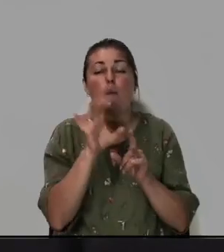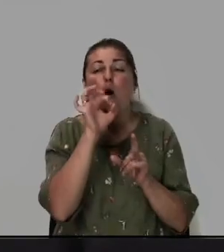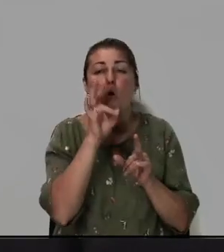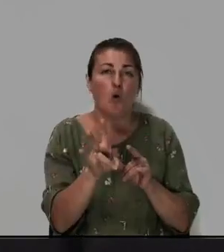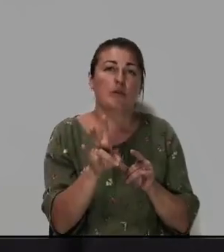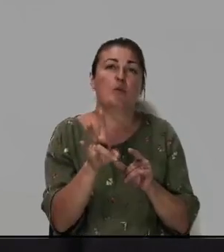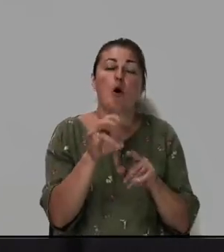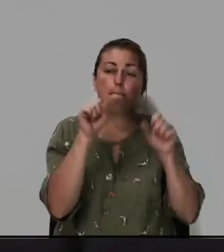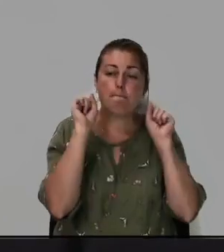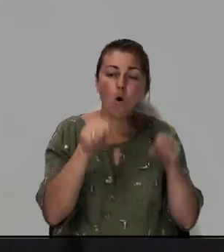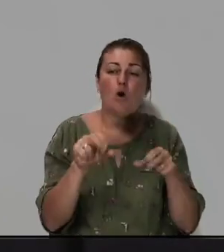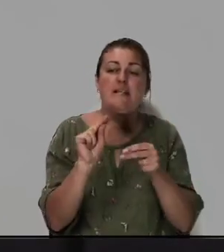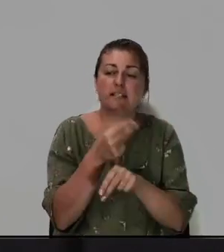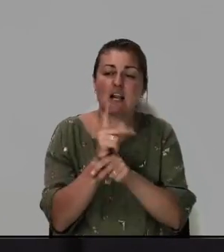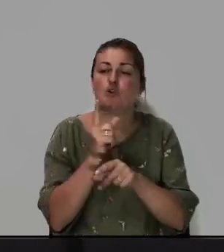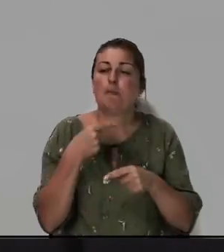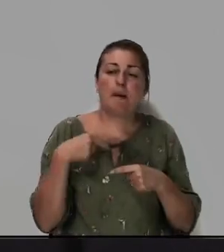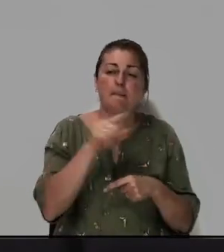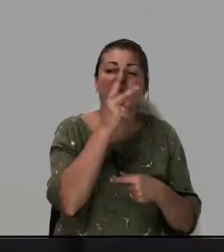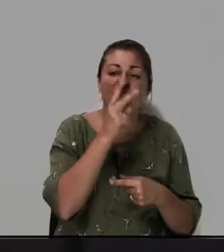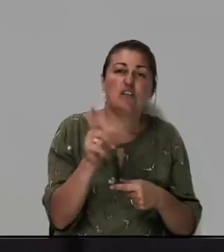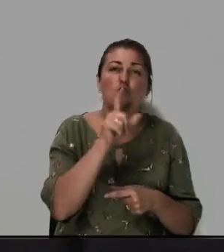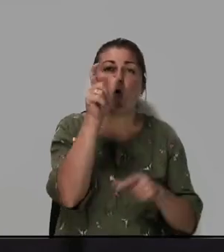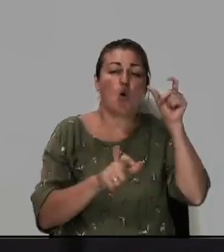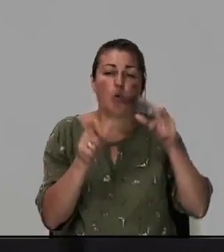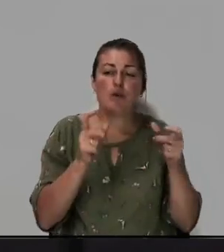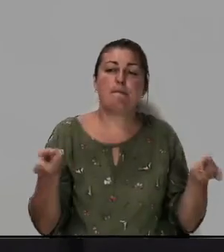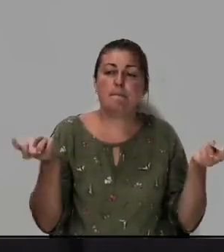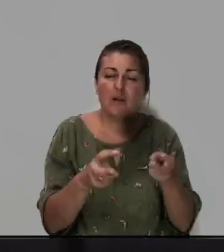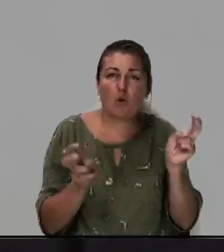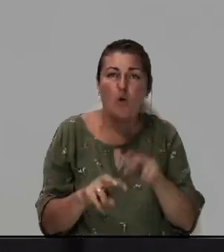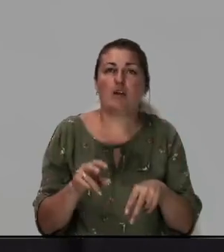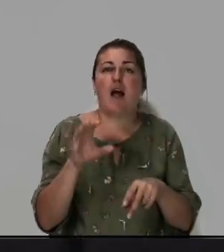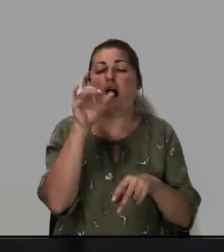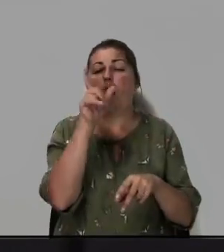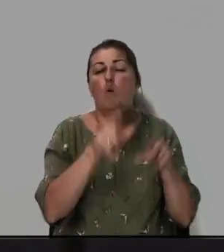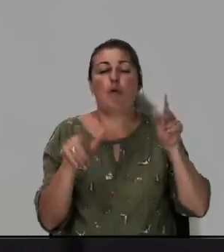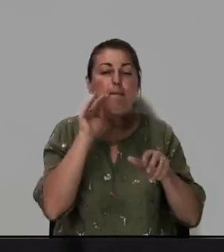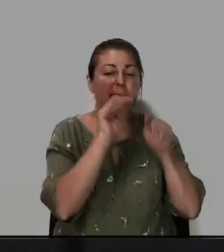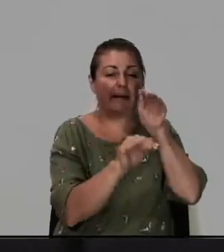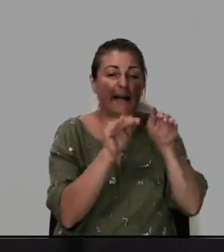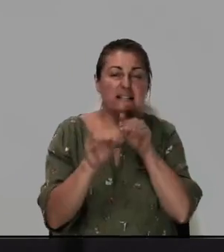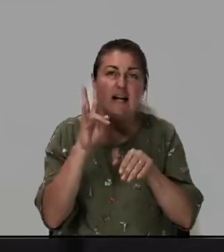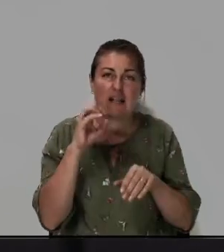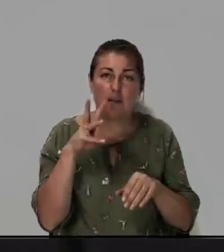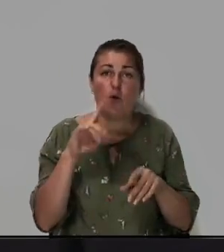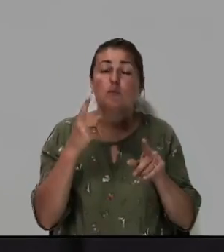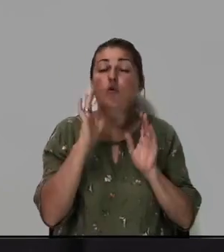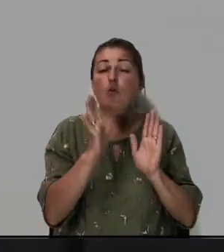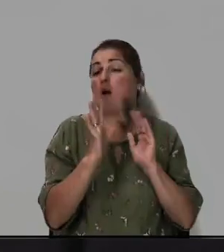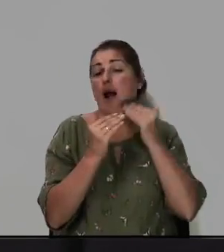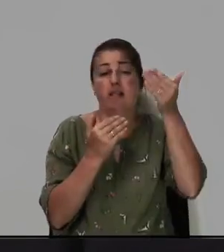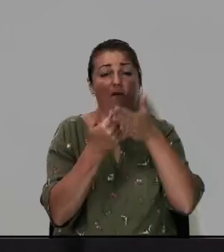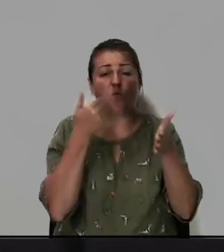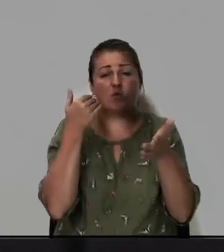мог исцелять, чтобы мы видели, что люди приходят, и они прикасаются к Нему, потому что только от Него